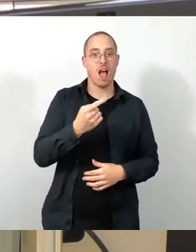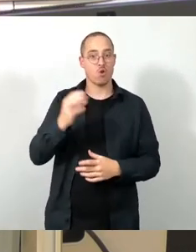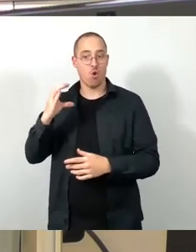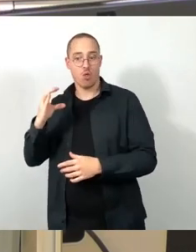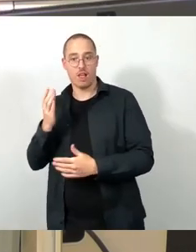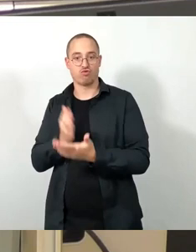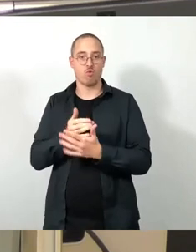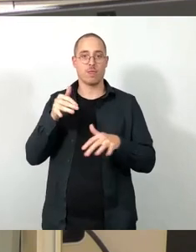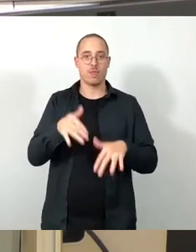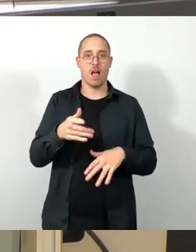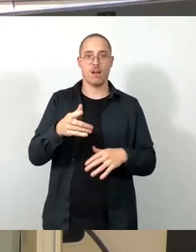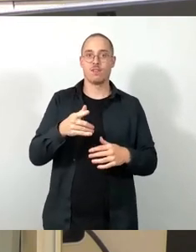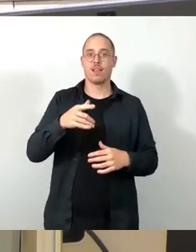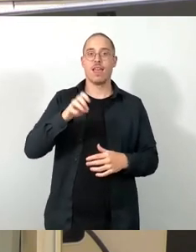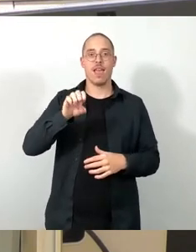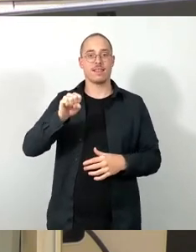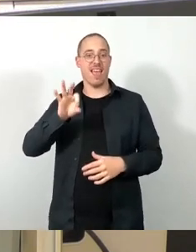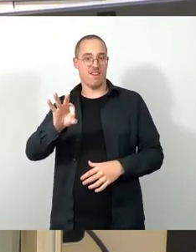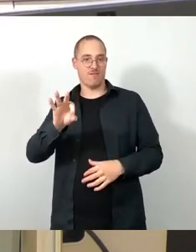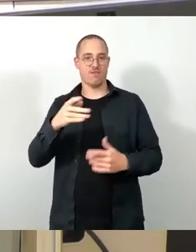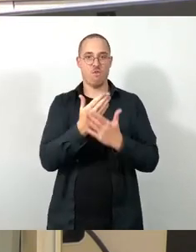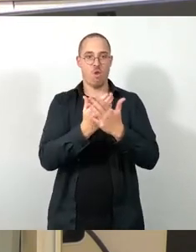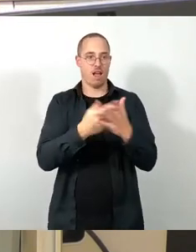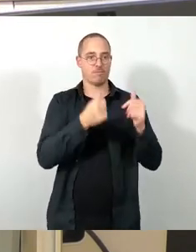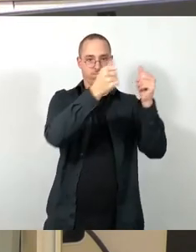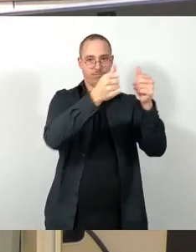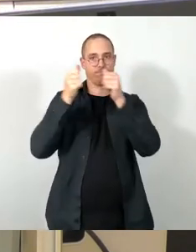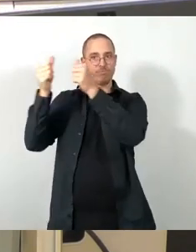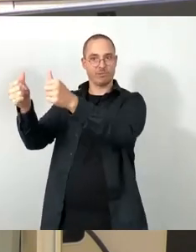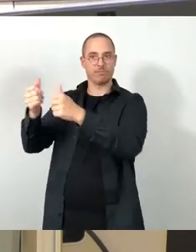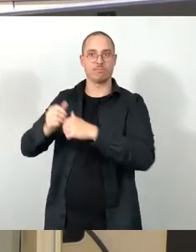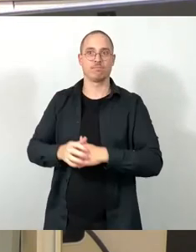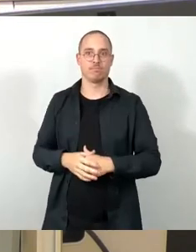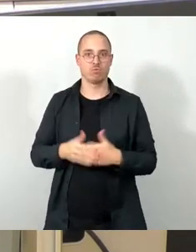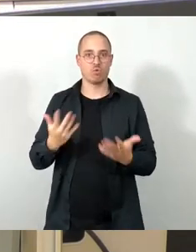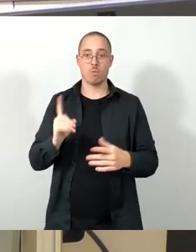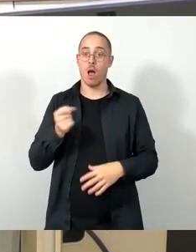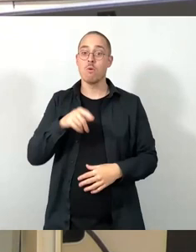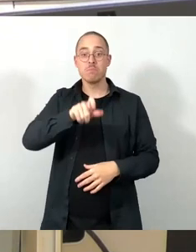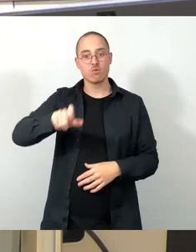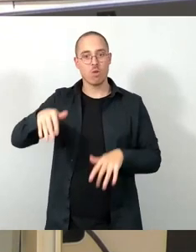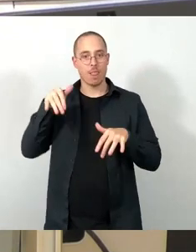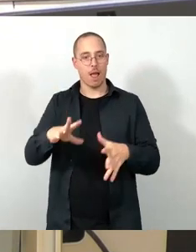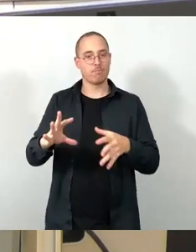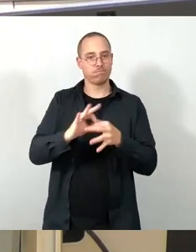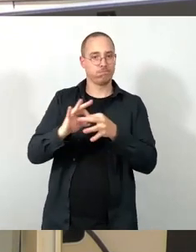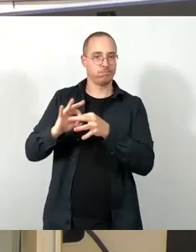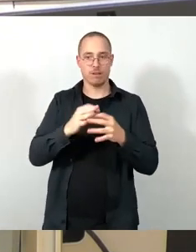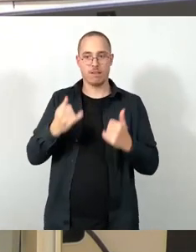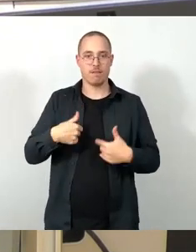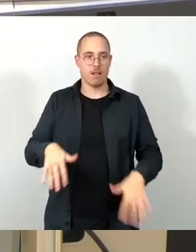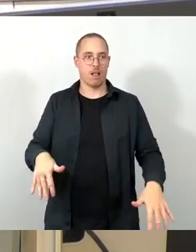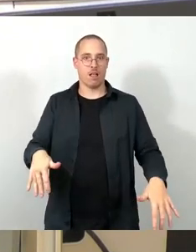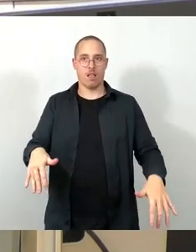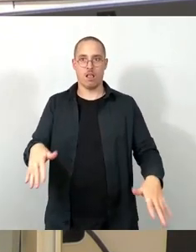hängt auch jede Menge Personal dran, das mittlerweile in der Luft liegt oder in der Luft hängt. Der Grund der Vertagung, Herr